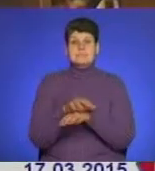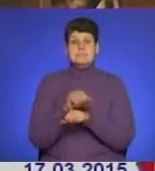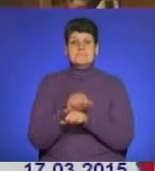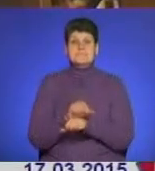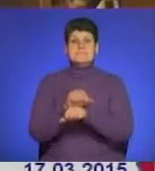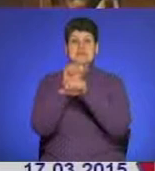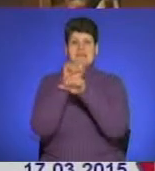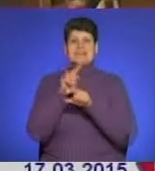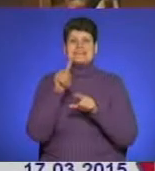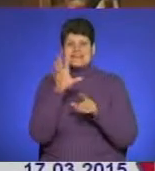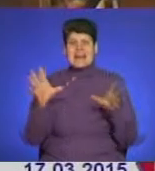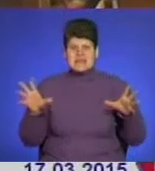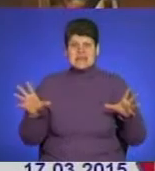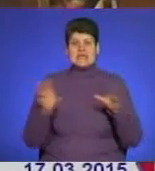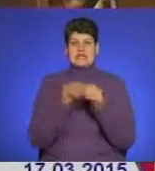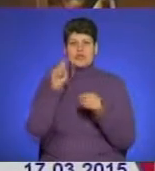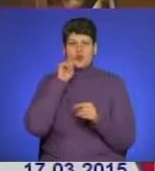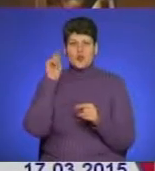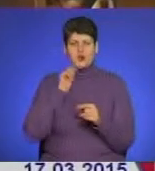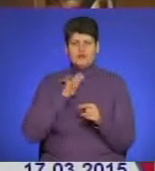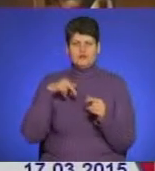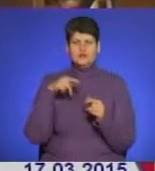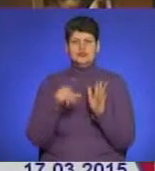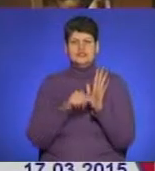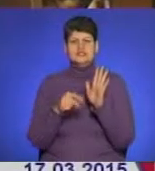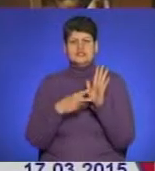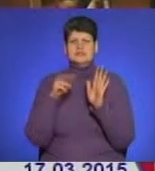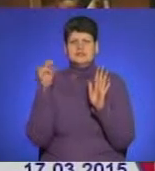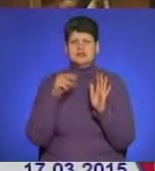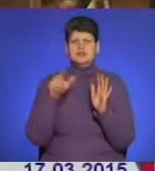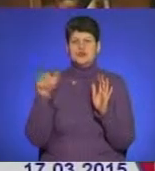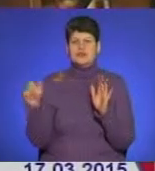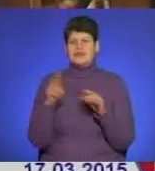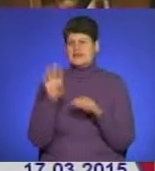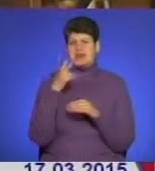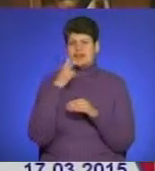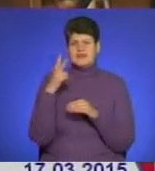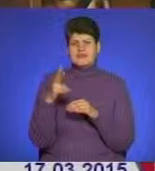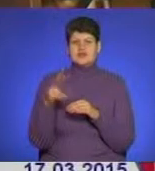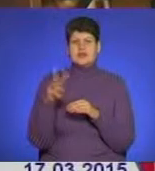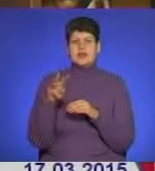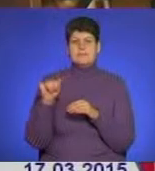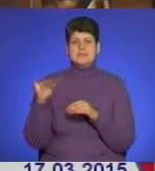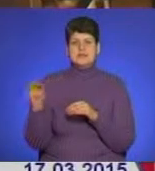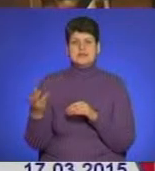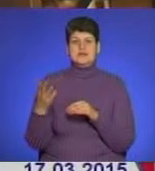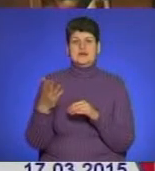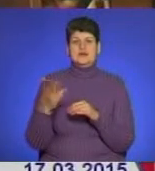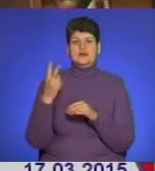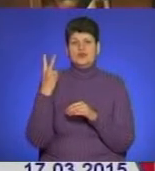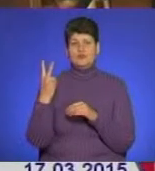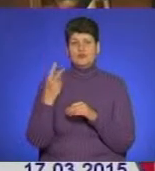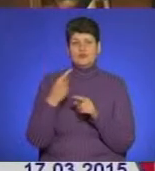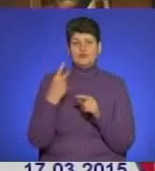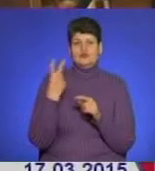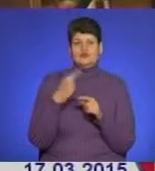тисяч людей, незважаючи на сепаратистські мітинги, десь до 2-2,5